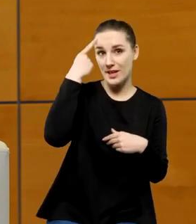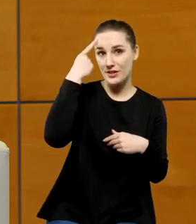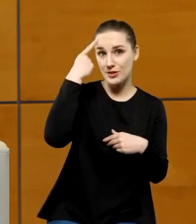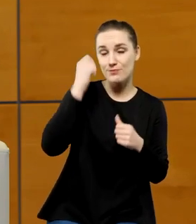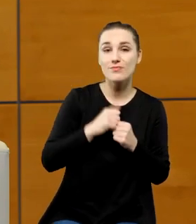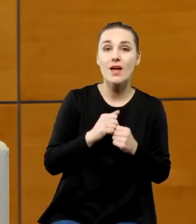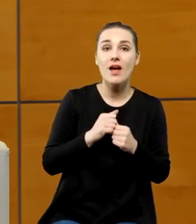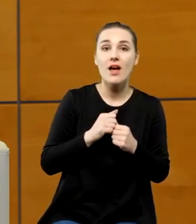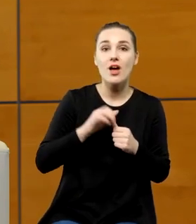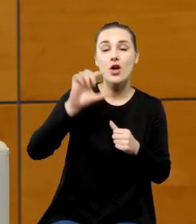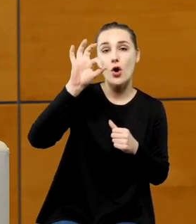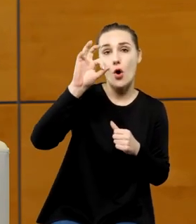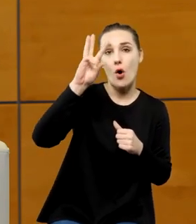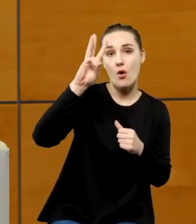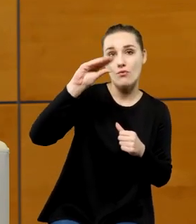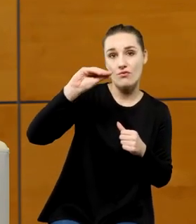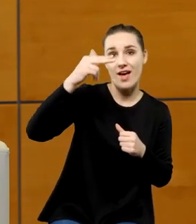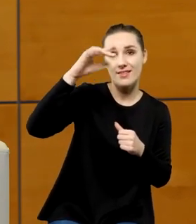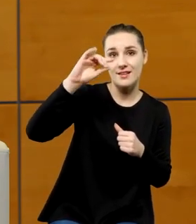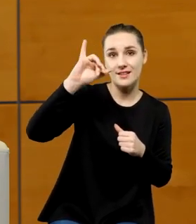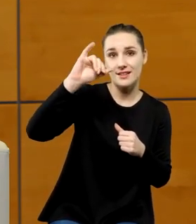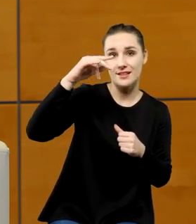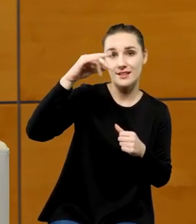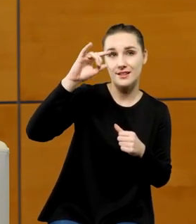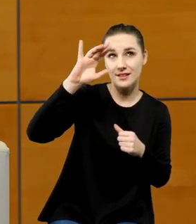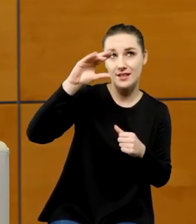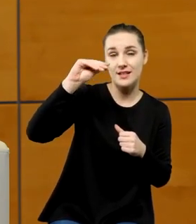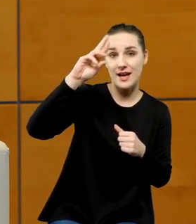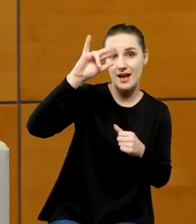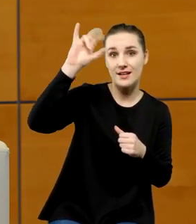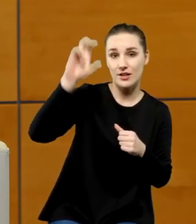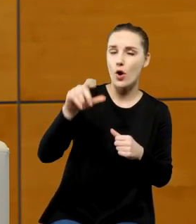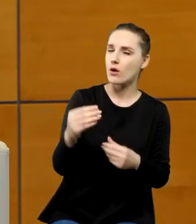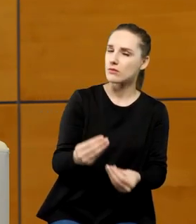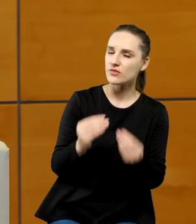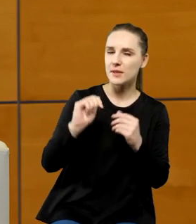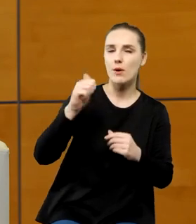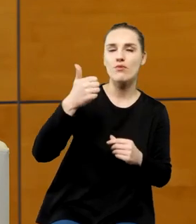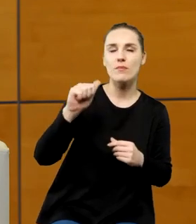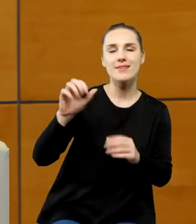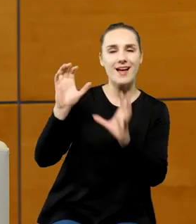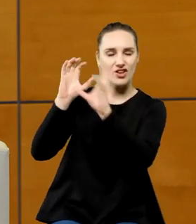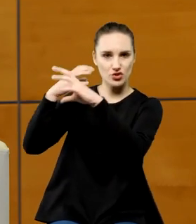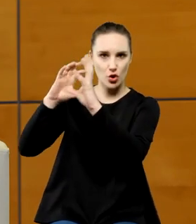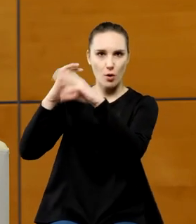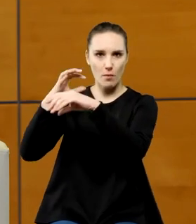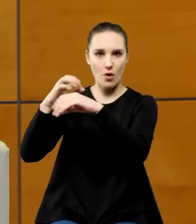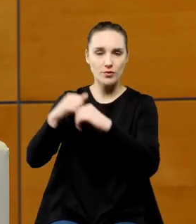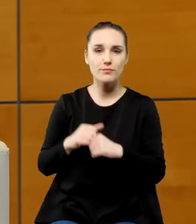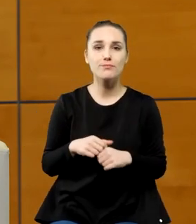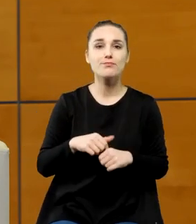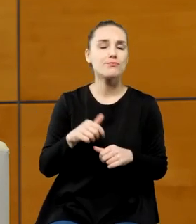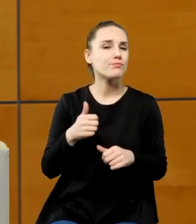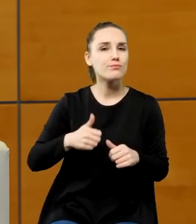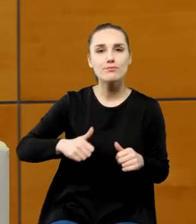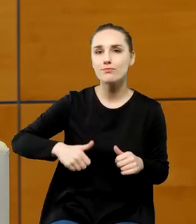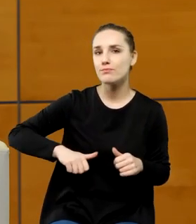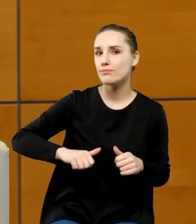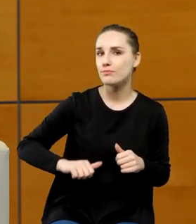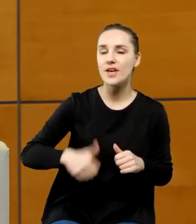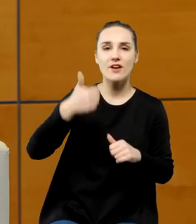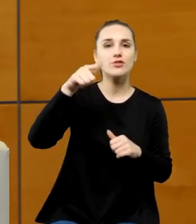Gingricha który był świetnym astronomem pionierem badań